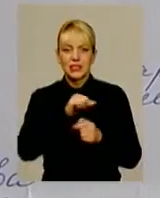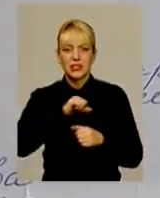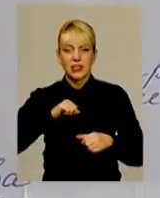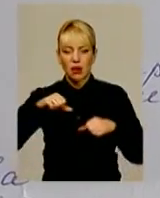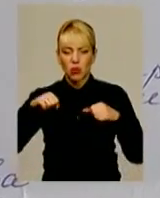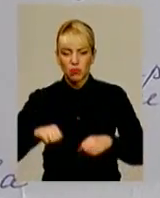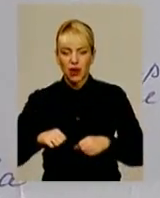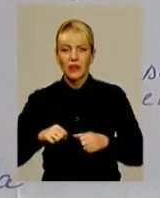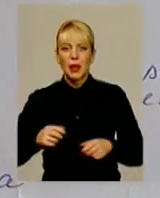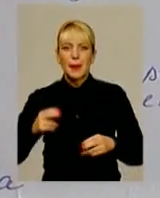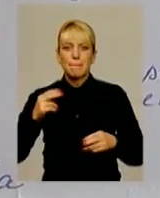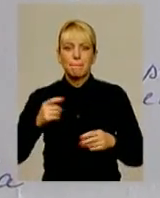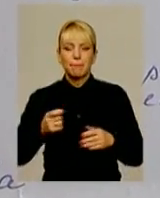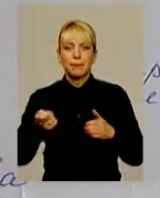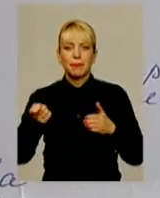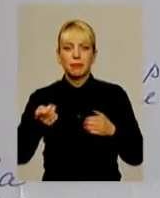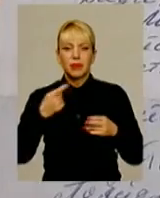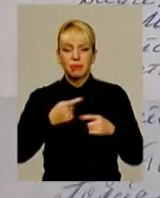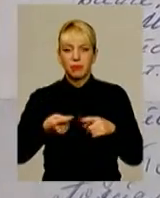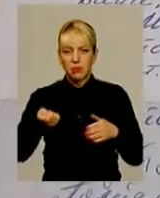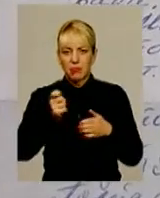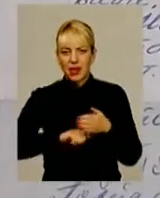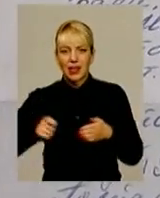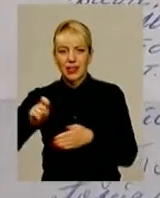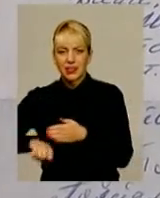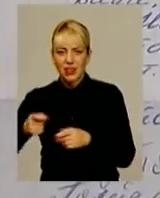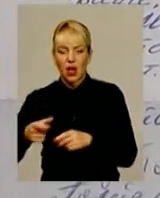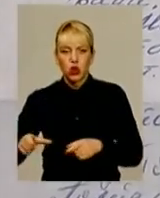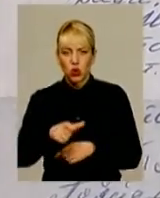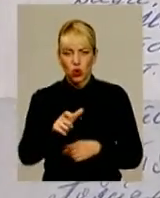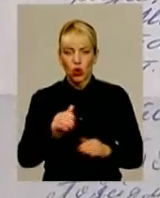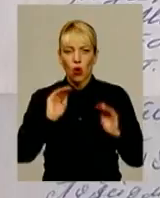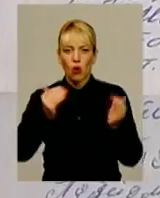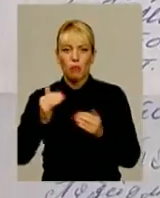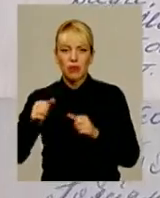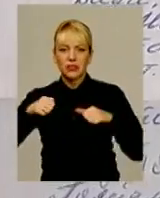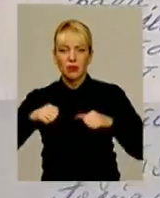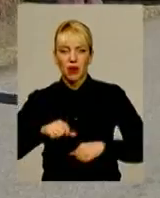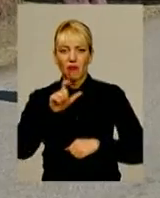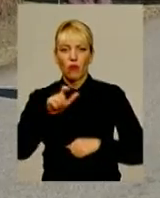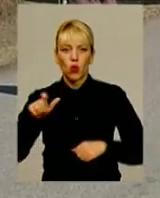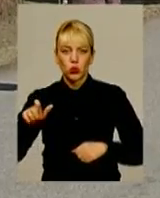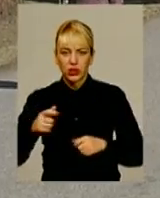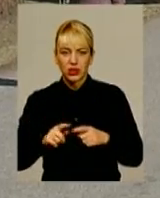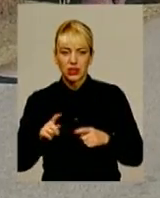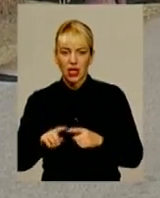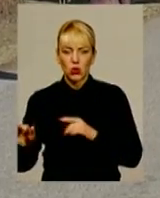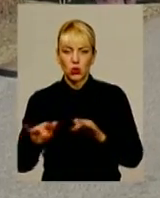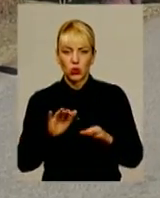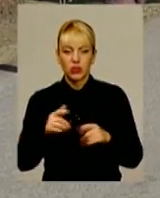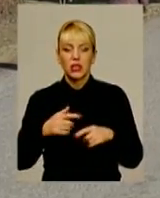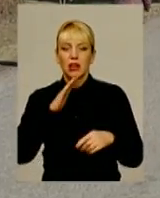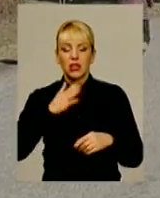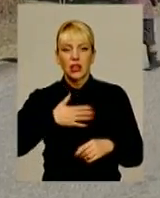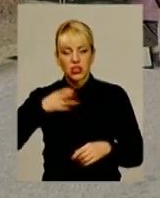сміттєзвалища, городів та лісу, обмеження прав громадян вільно пересуватися дорогами, які знаходяться на балансі сільської ради. Тож, наша знімальна